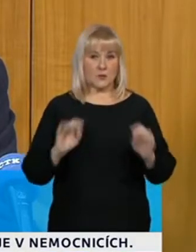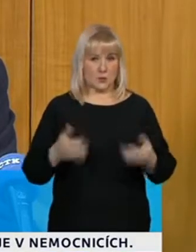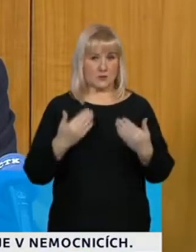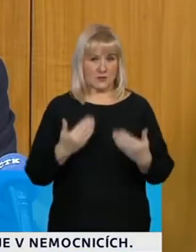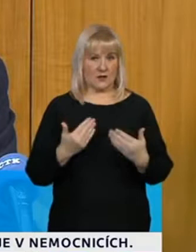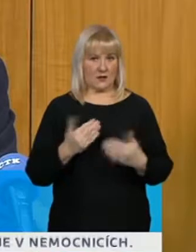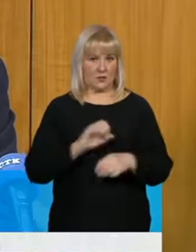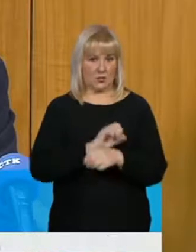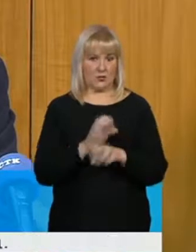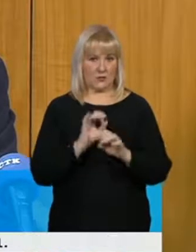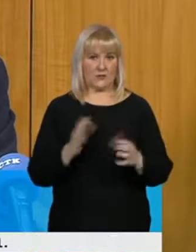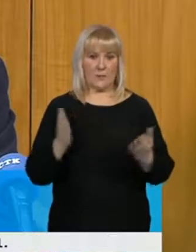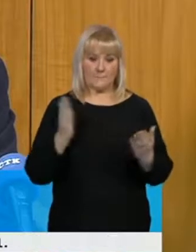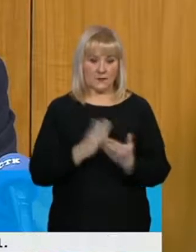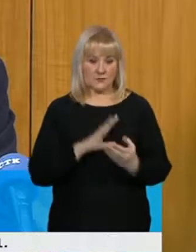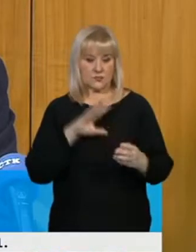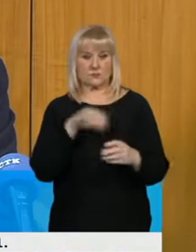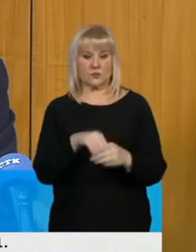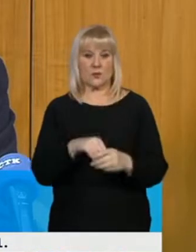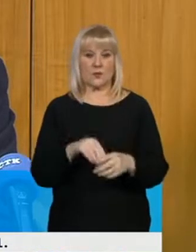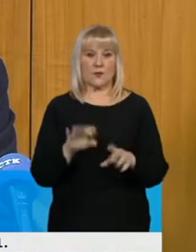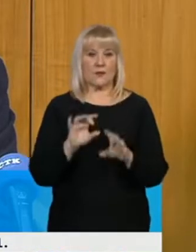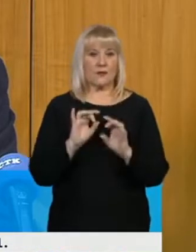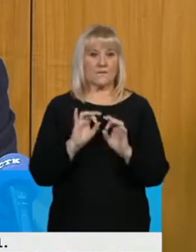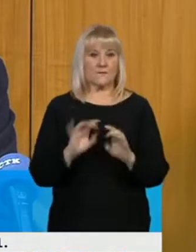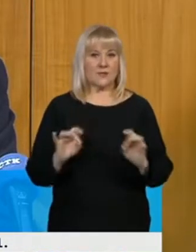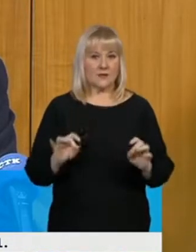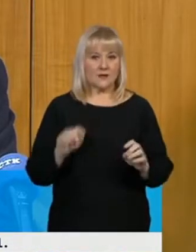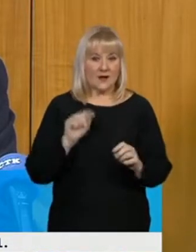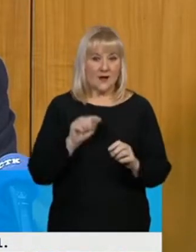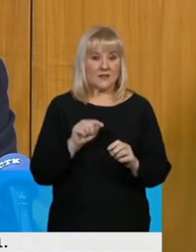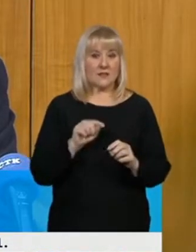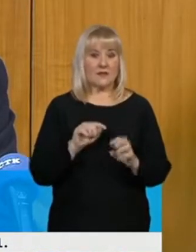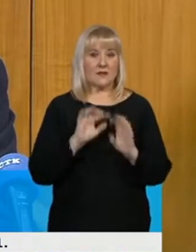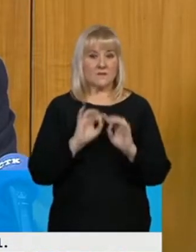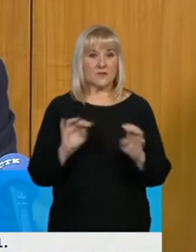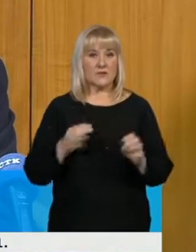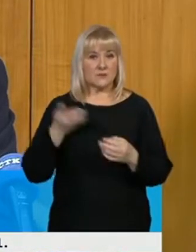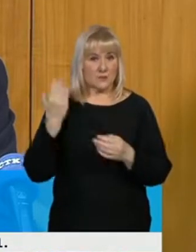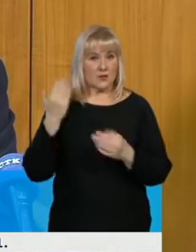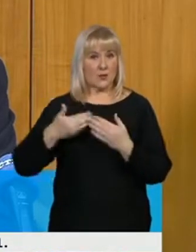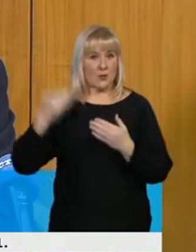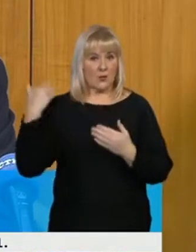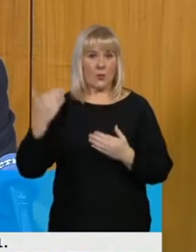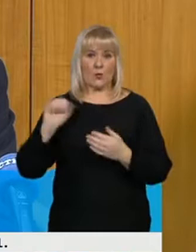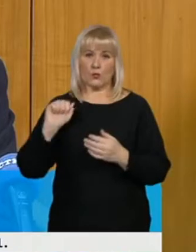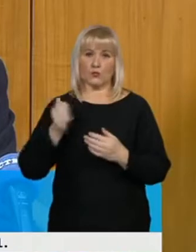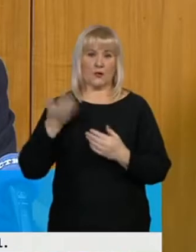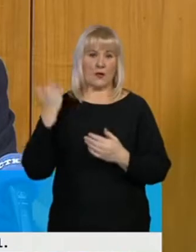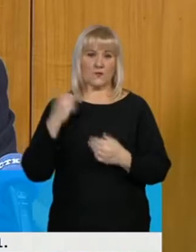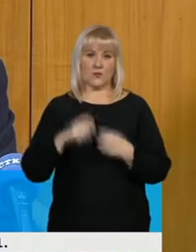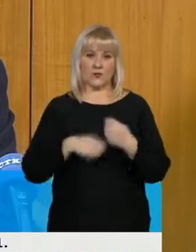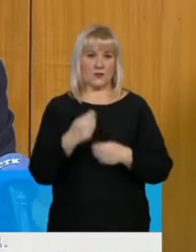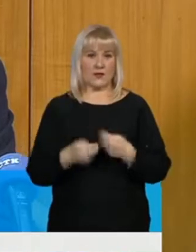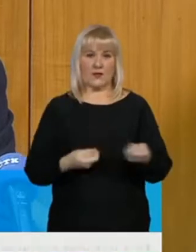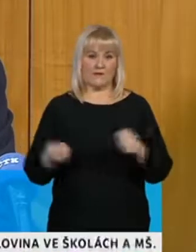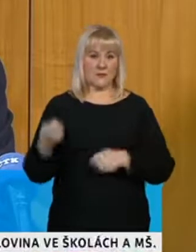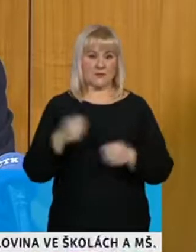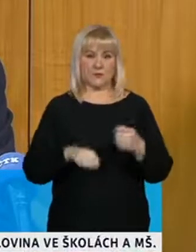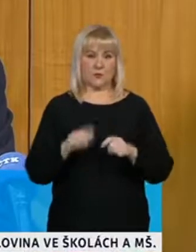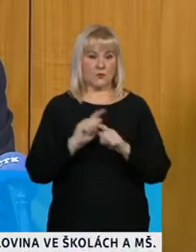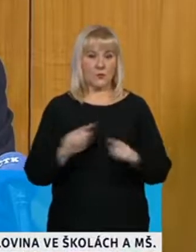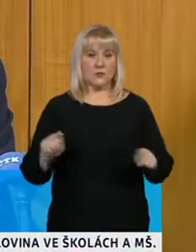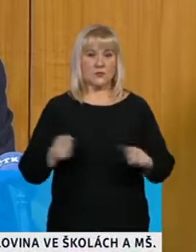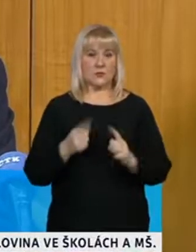mluvíme, patří k virům, na něž se v minulosti zaměřovaly výzkumné týmy, které se věnovaly výzkumu